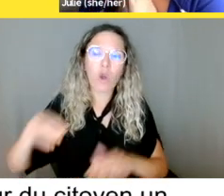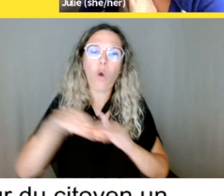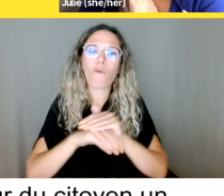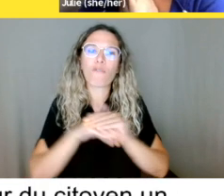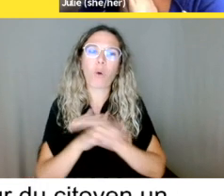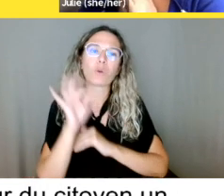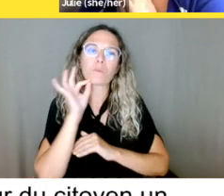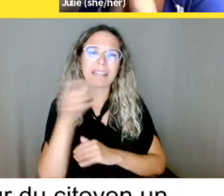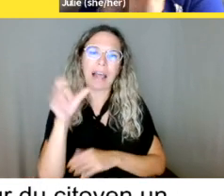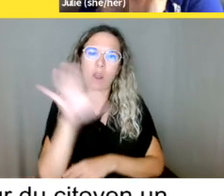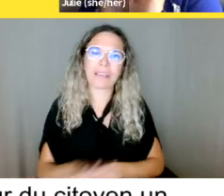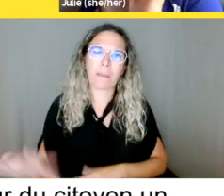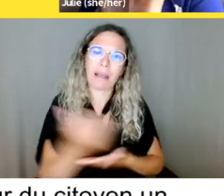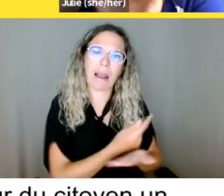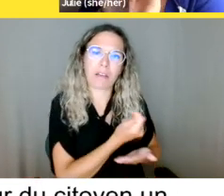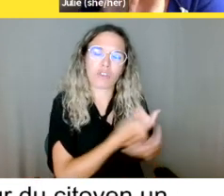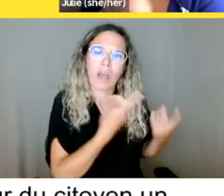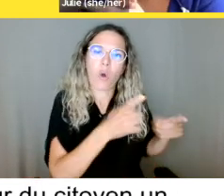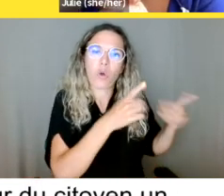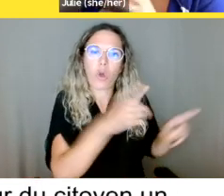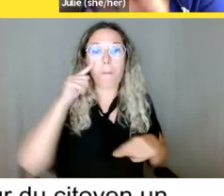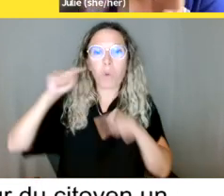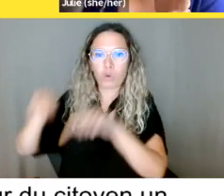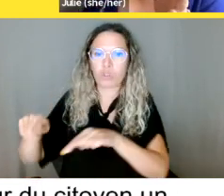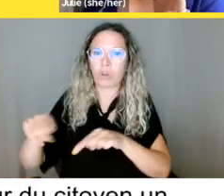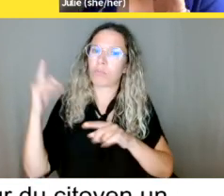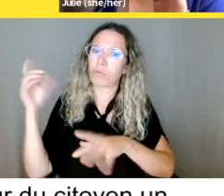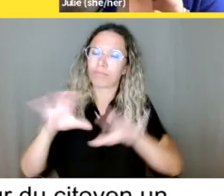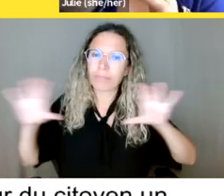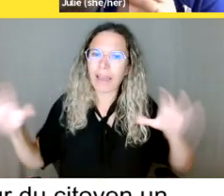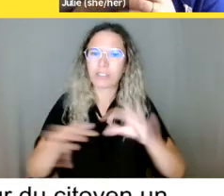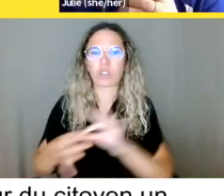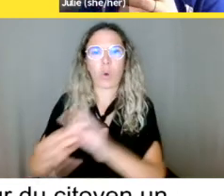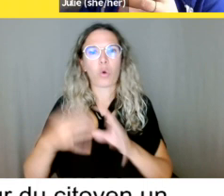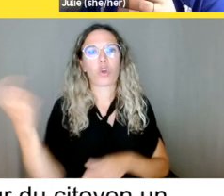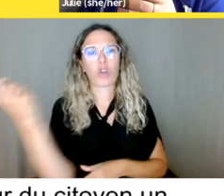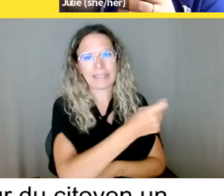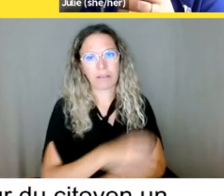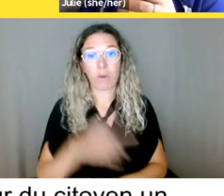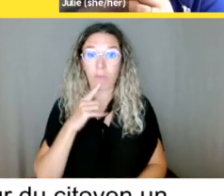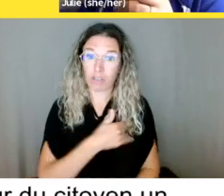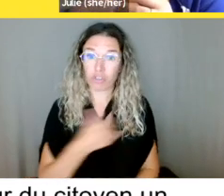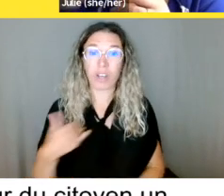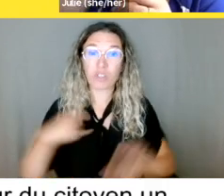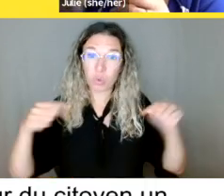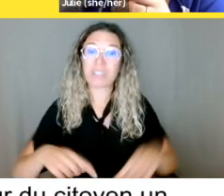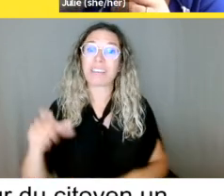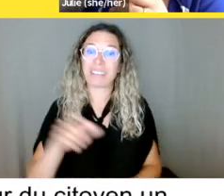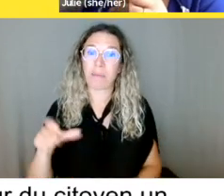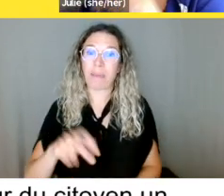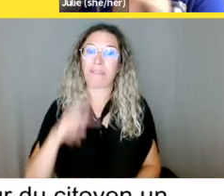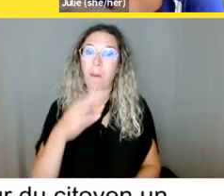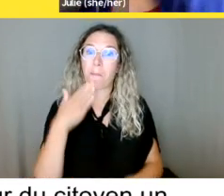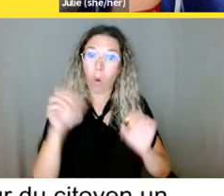Québec, on est vraiment chanceux, on a vraiment un bon système qui est là pour aider les consommateurs, les M. et Mme tout le